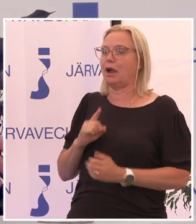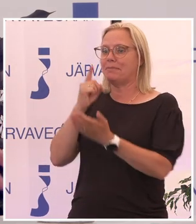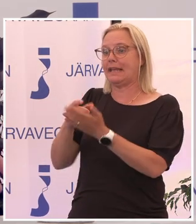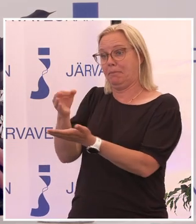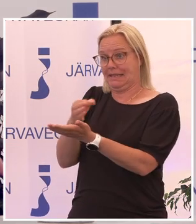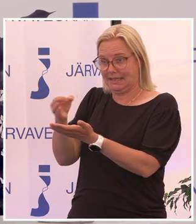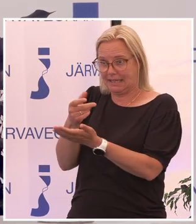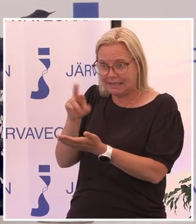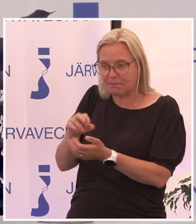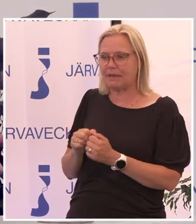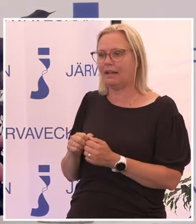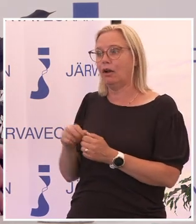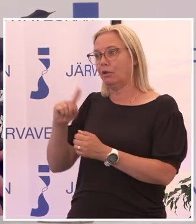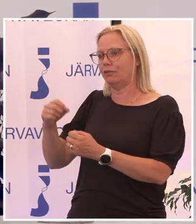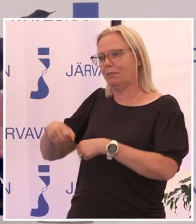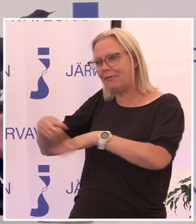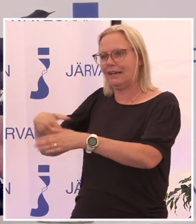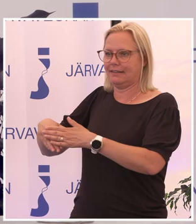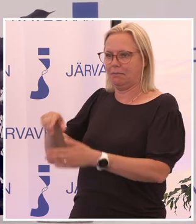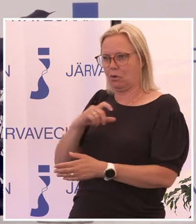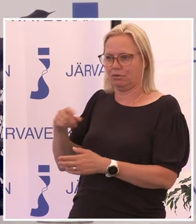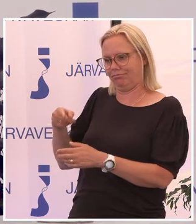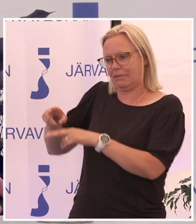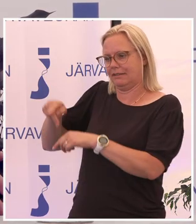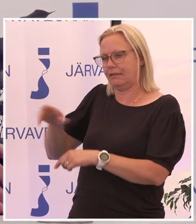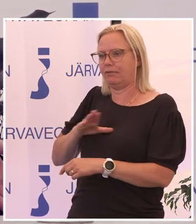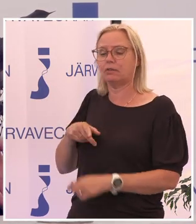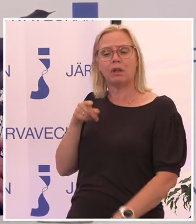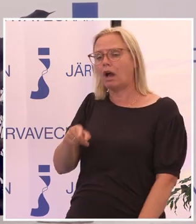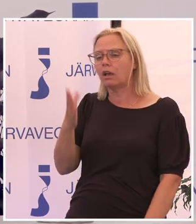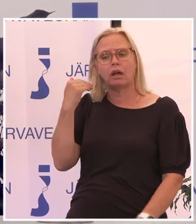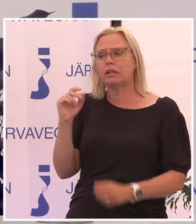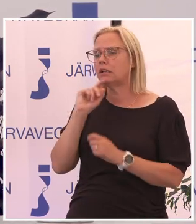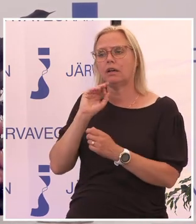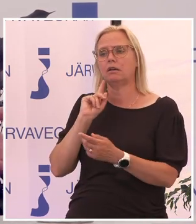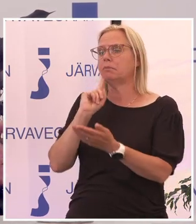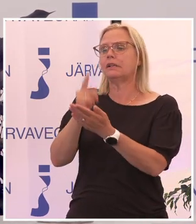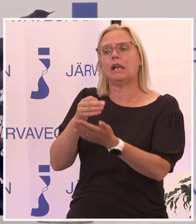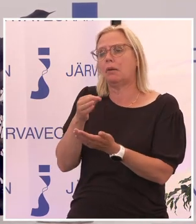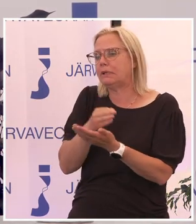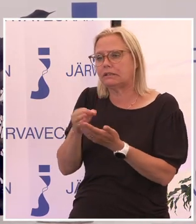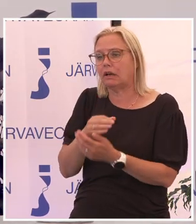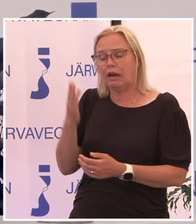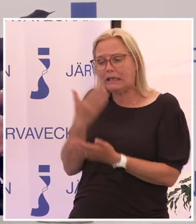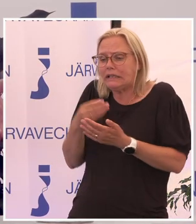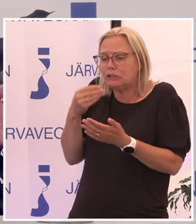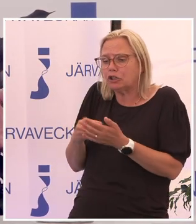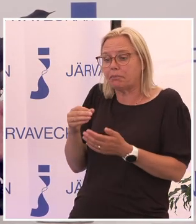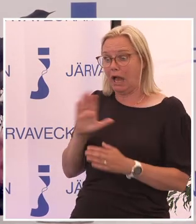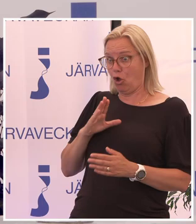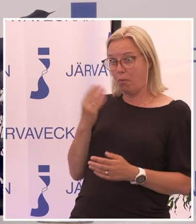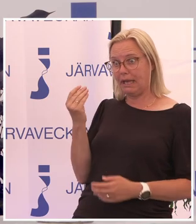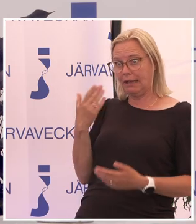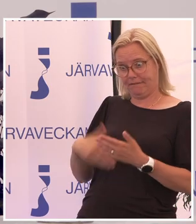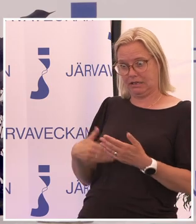pizza och få den hemlevererad till det vi är. Och det kan inte han. Han kan inte köpa en pizza. Han har pengarna.